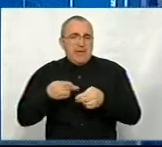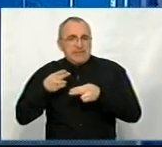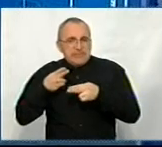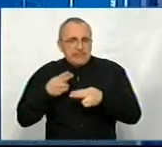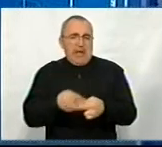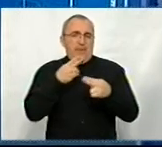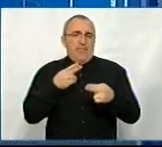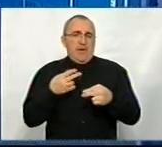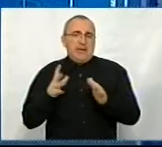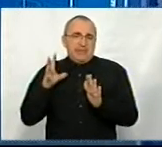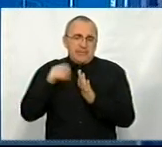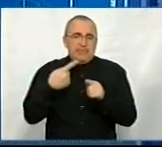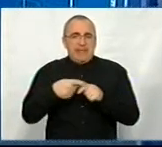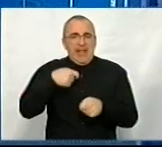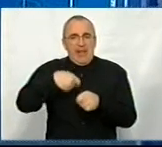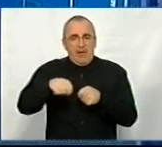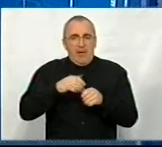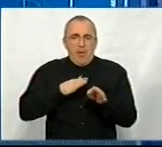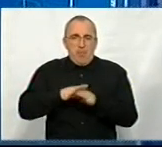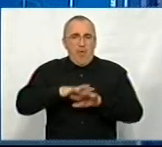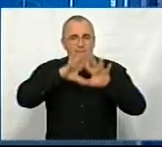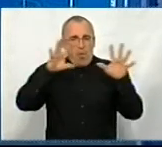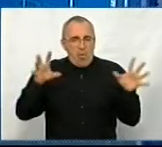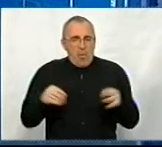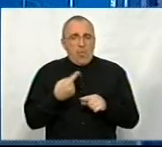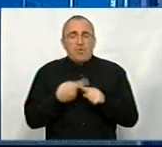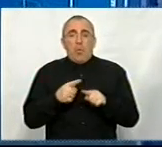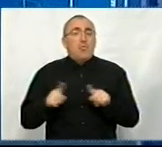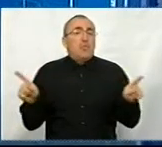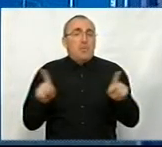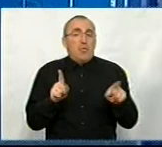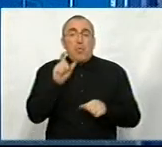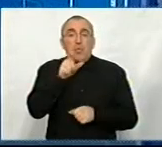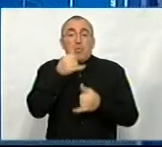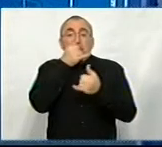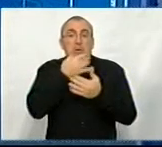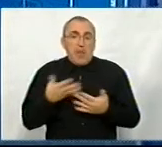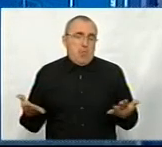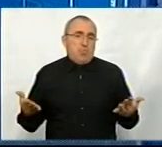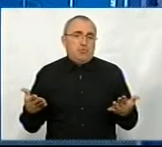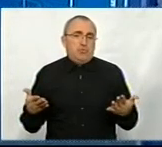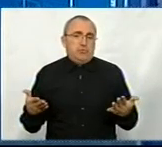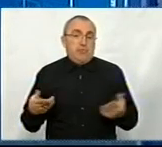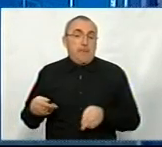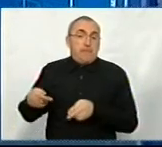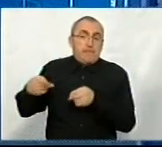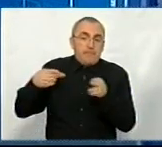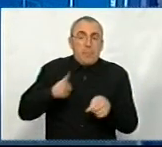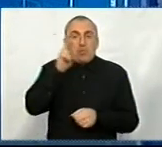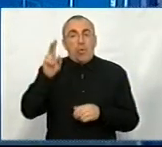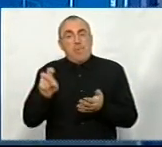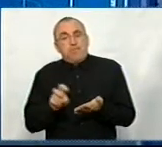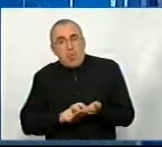залучення цих інвестицій в повному обсяму, тому що навіть люди не можуть приїхати, хтось